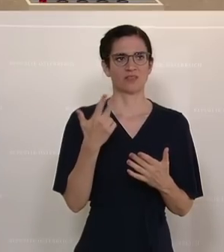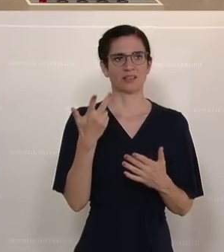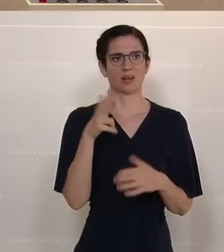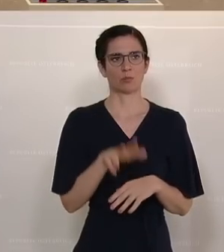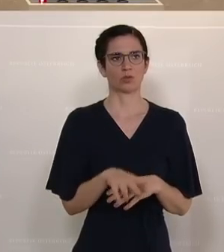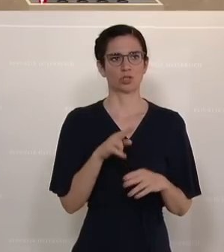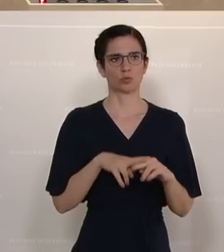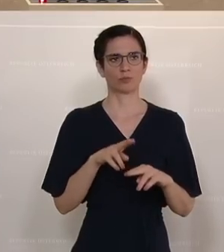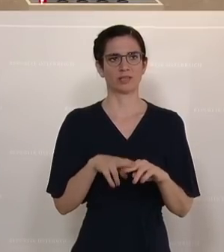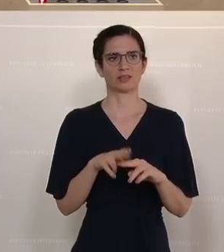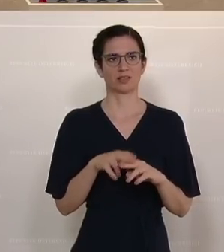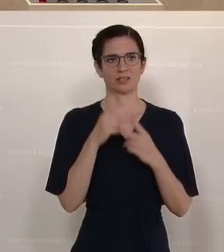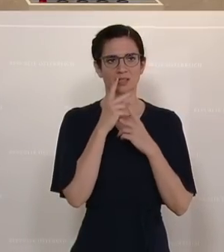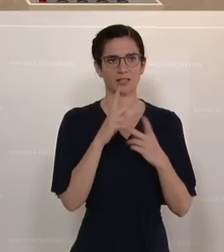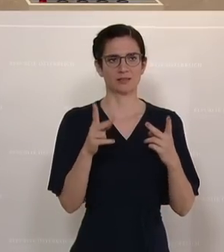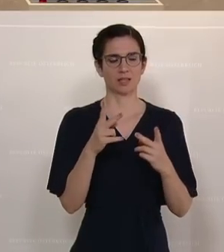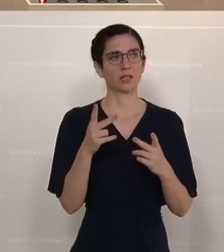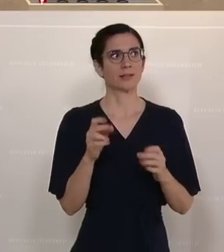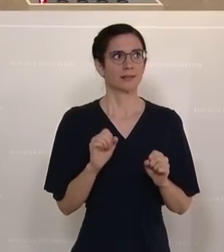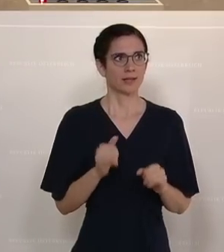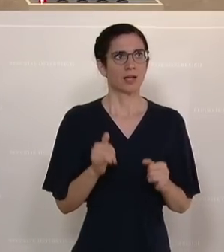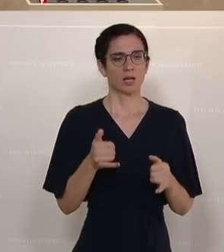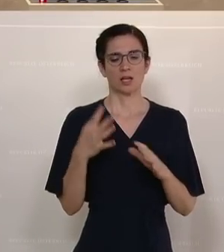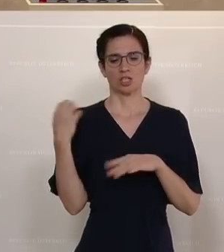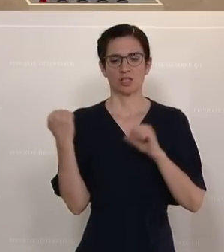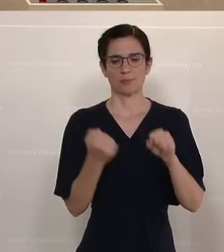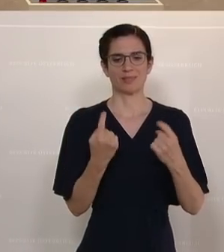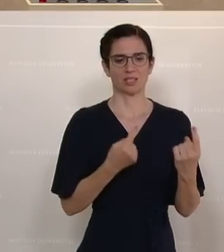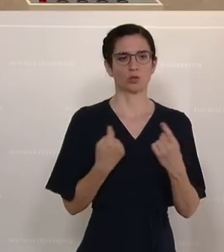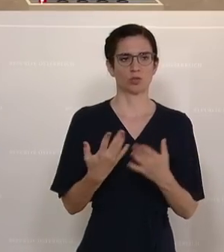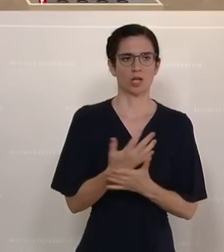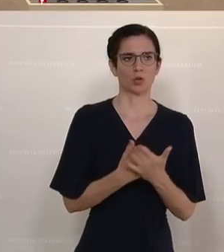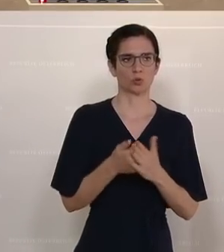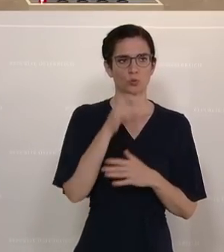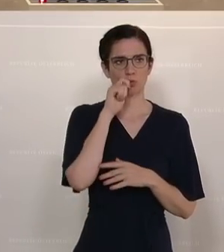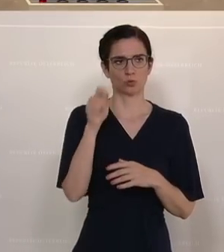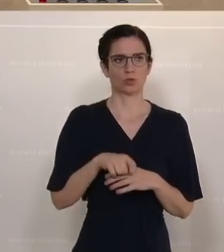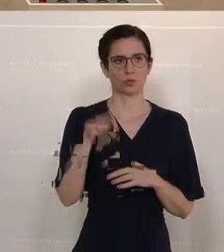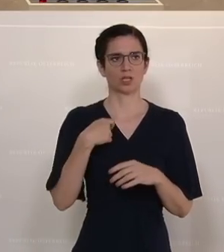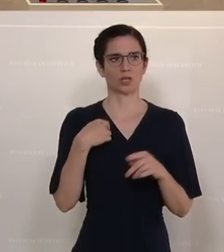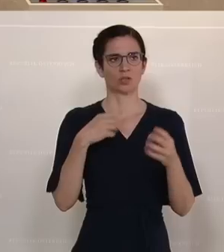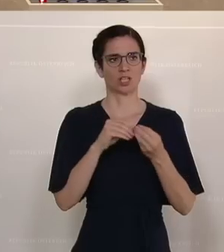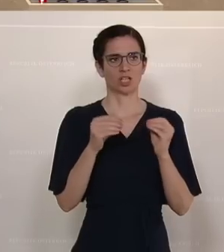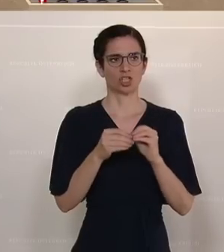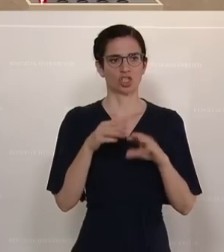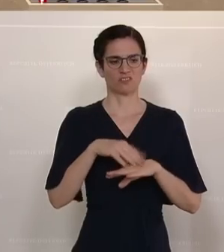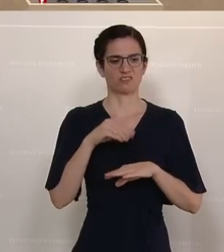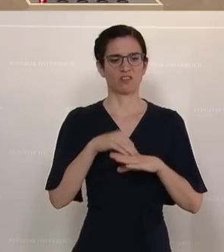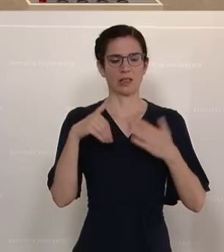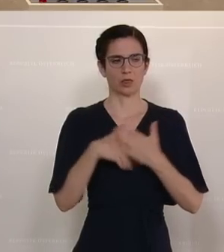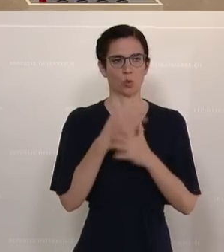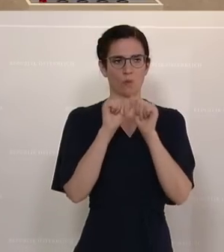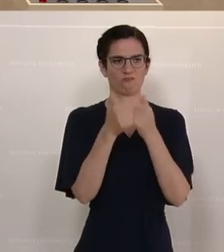Monate später haben Sie festgestellt in Interviews, ja, die Schlepper nutzen die Situation in der Ukraine aus, um ihr Geschäftsfeld hier neu zu